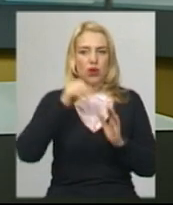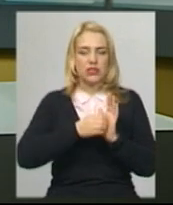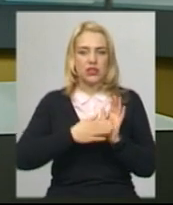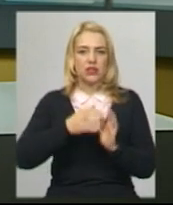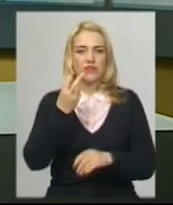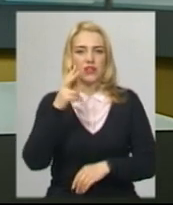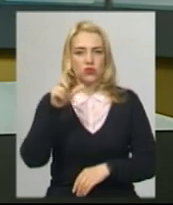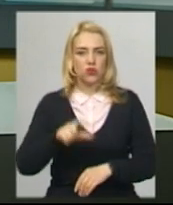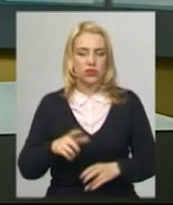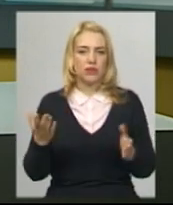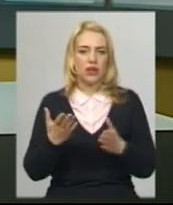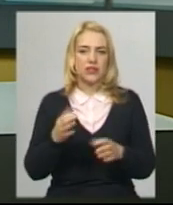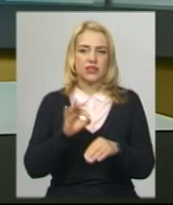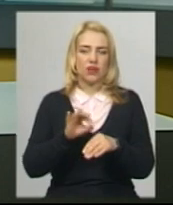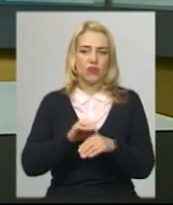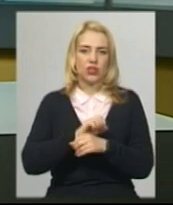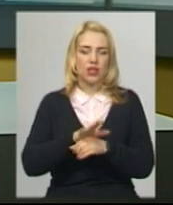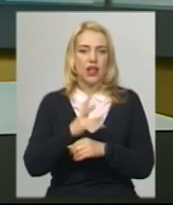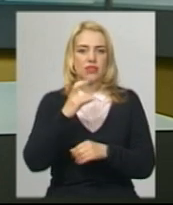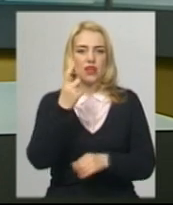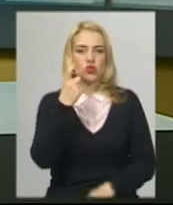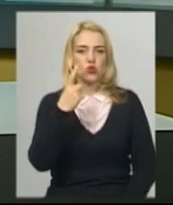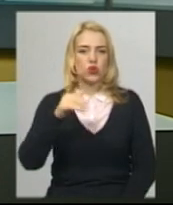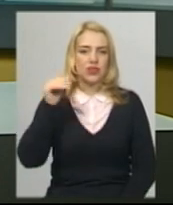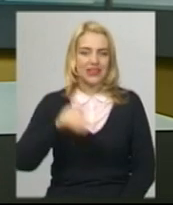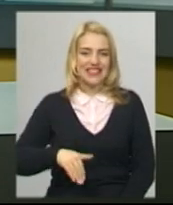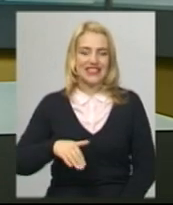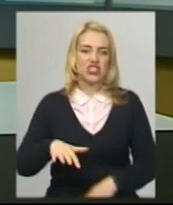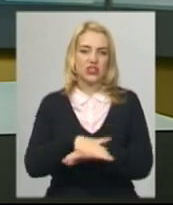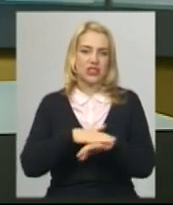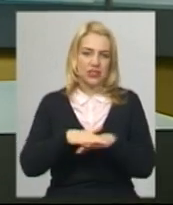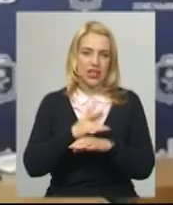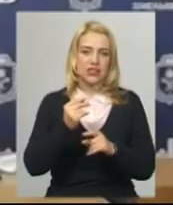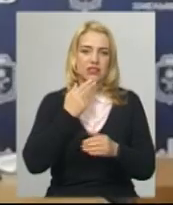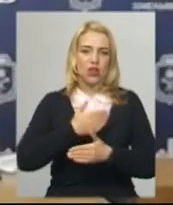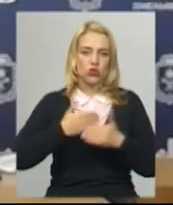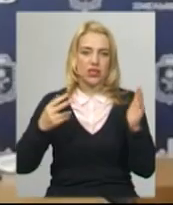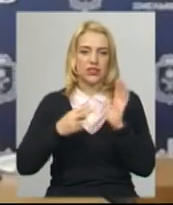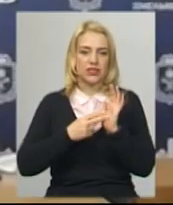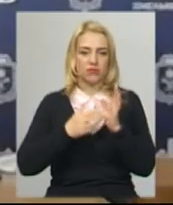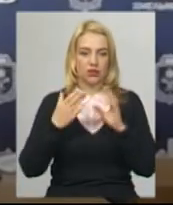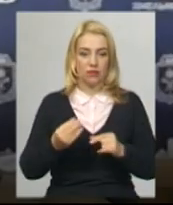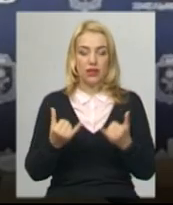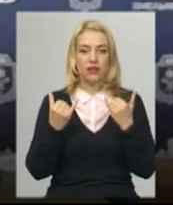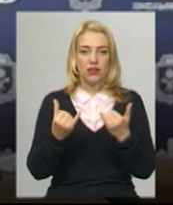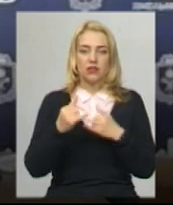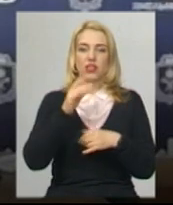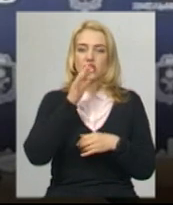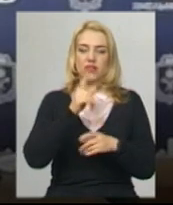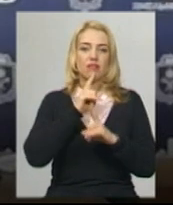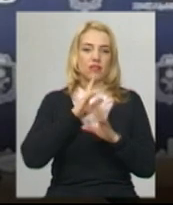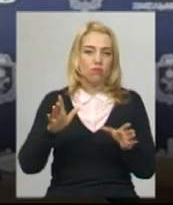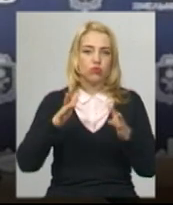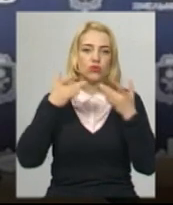захворіли на ковід-19 на 100 тисяч населення за останні сім днів. На даний час не буде послаблень